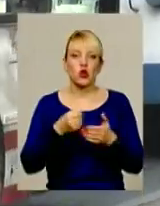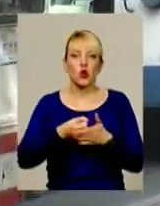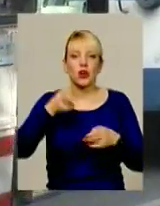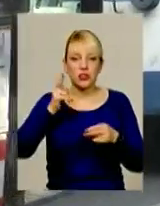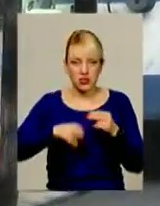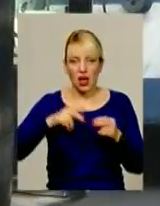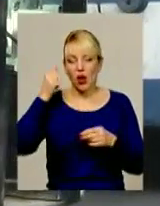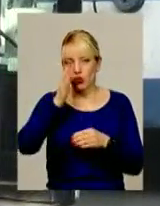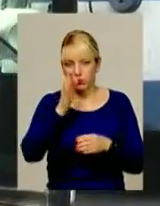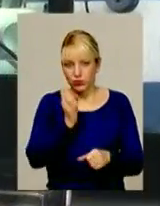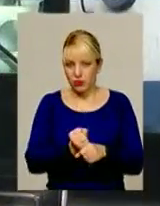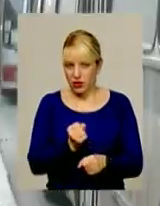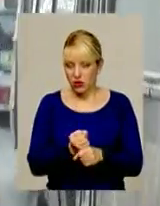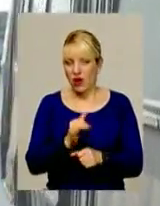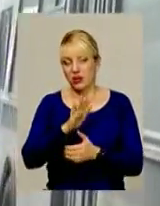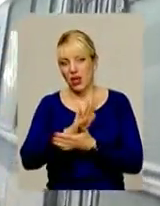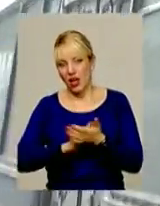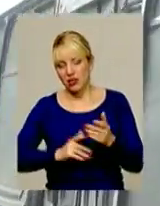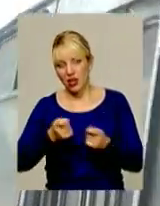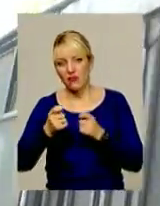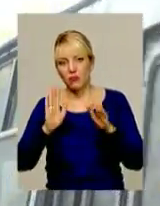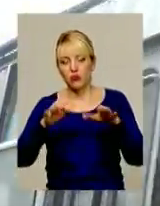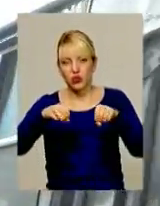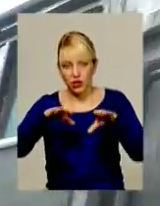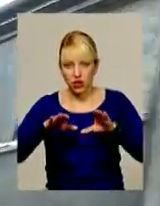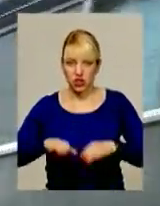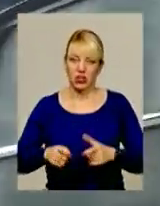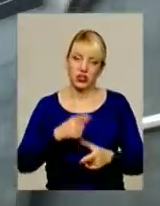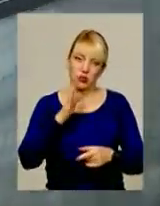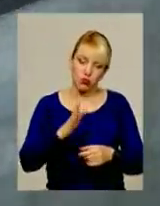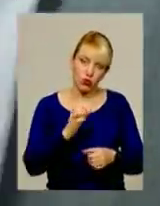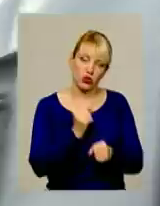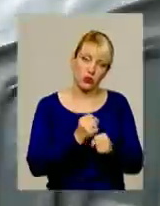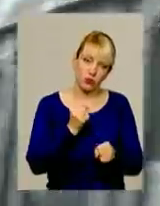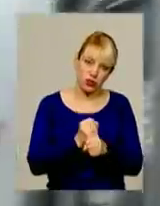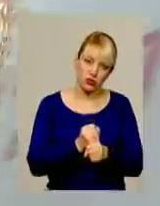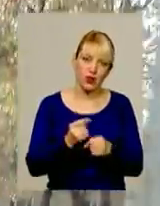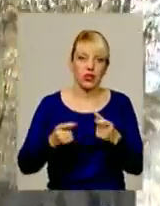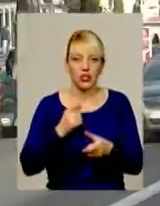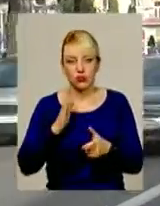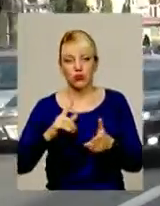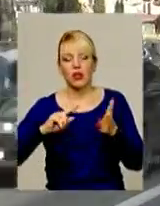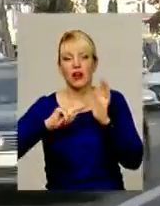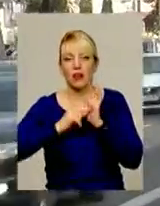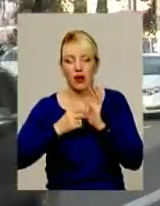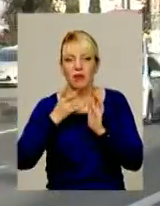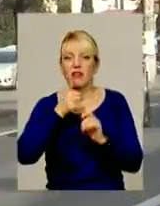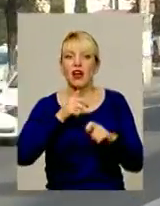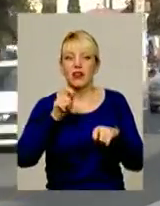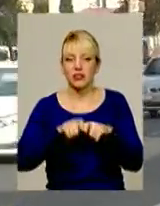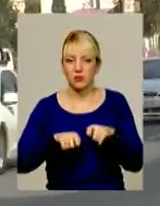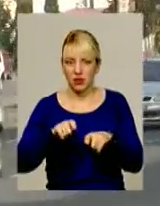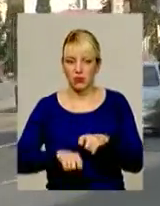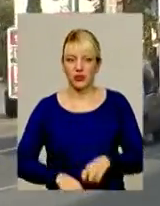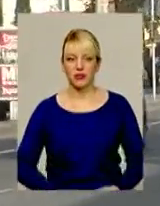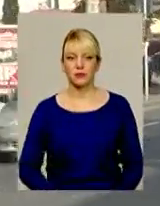А далі влада міста визначиться, чи продовжувати роботу такого транспорта, чи поставити крапку на такому експерименті. Тетяна Пресикар, Андрій Лазарук